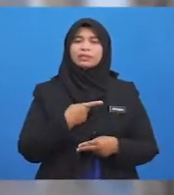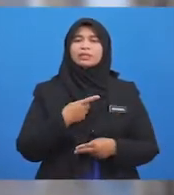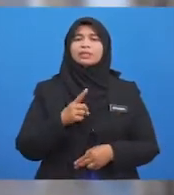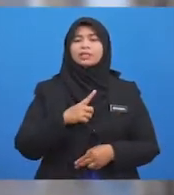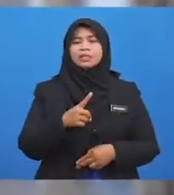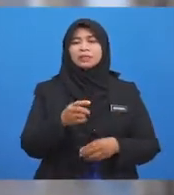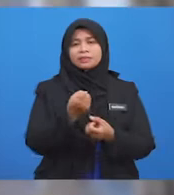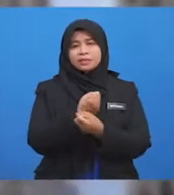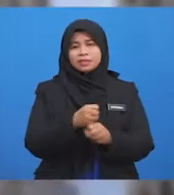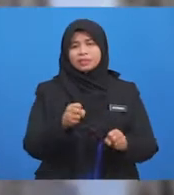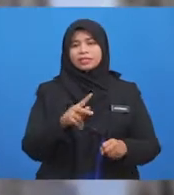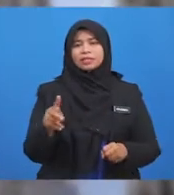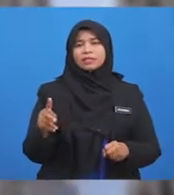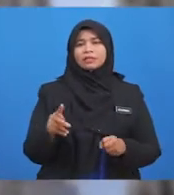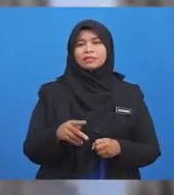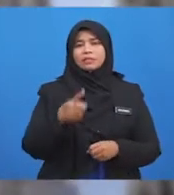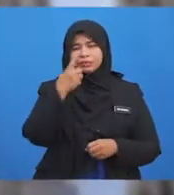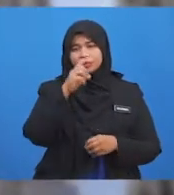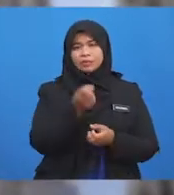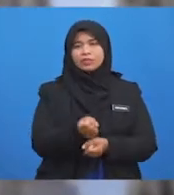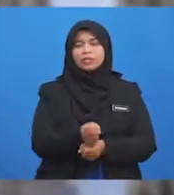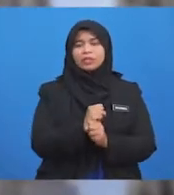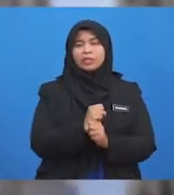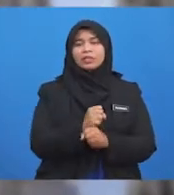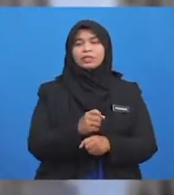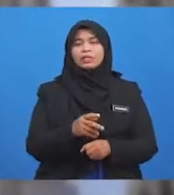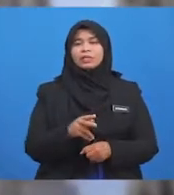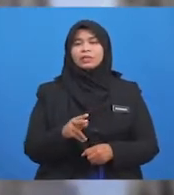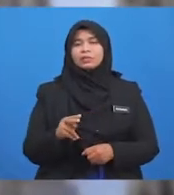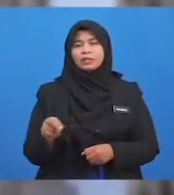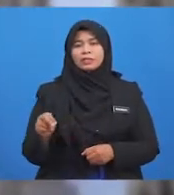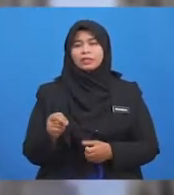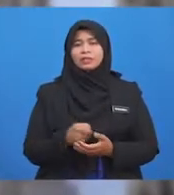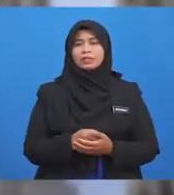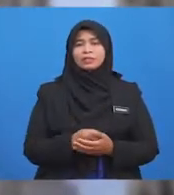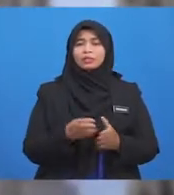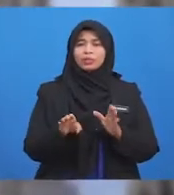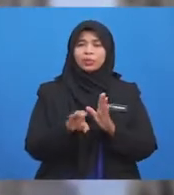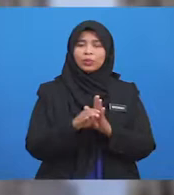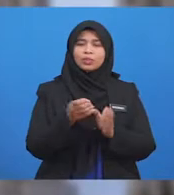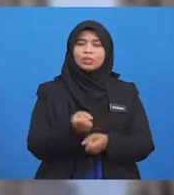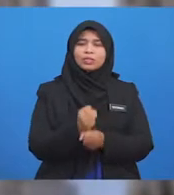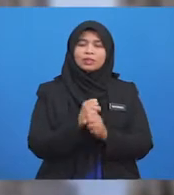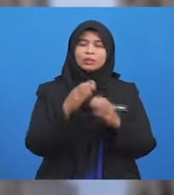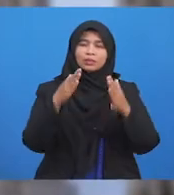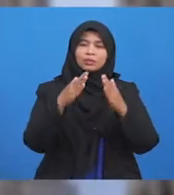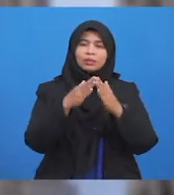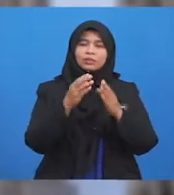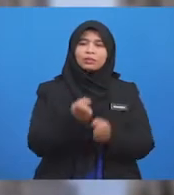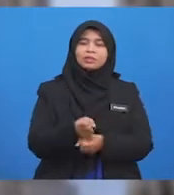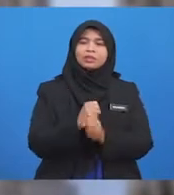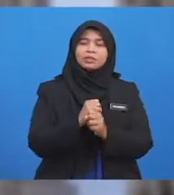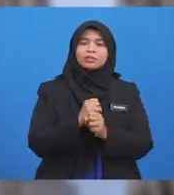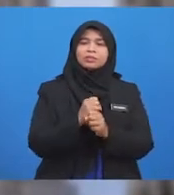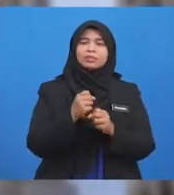sediakan solusi Dengan sewaan Contoh sewaan Ialah Sewa rumah Sewa kenderaan Dan